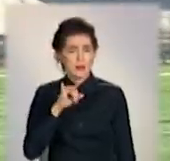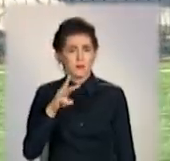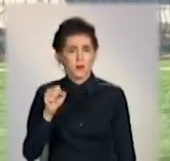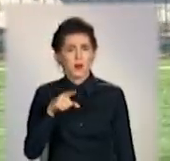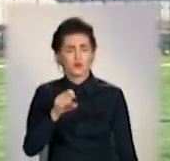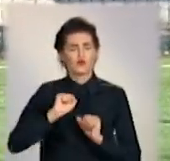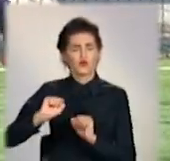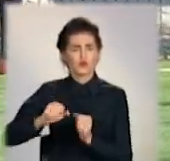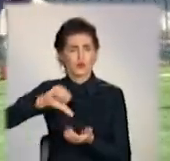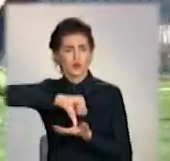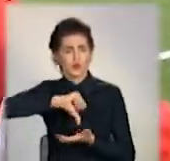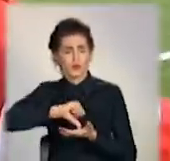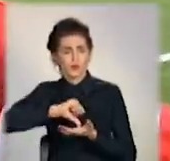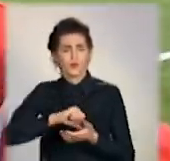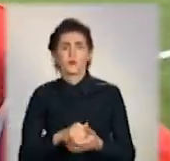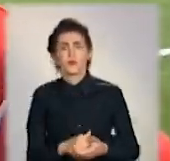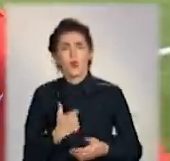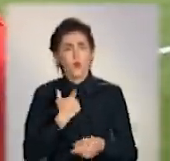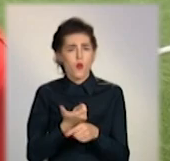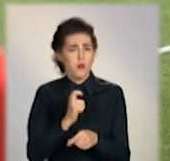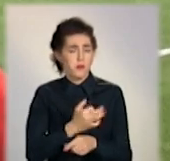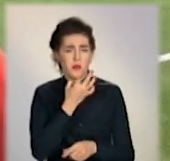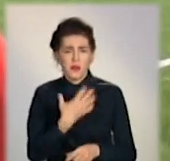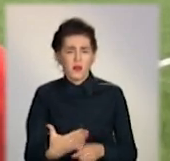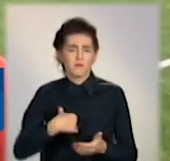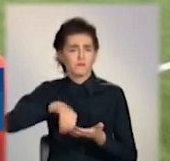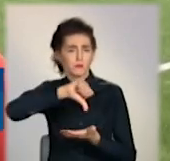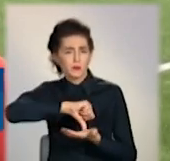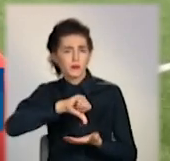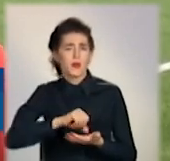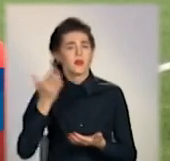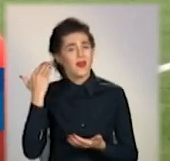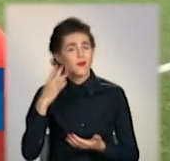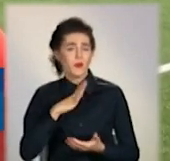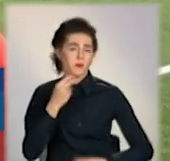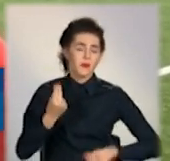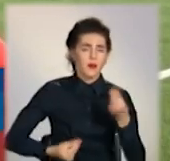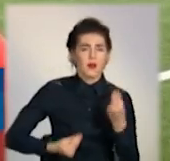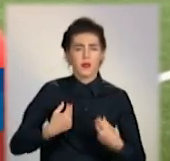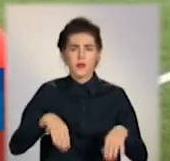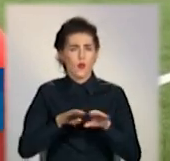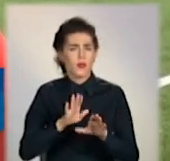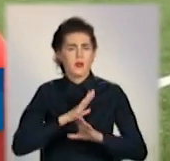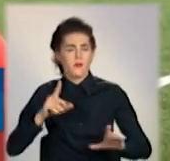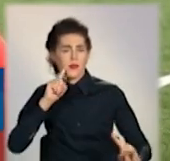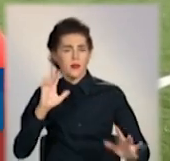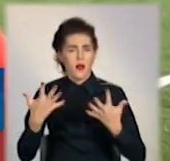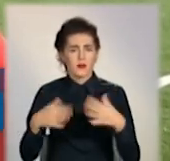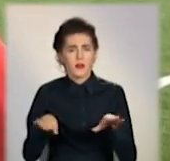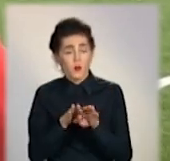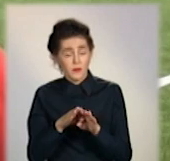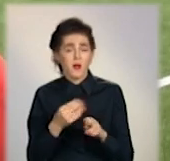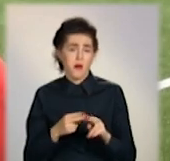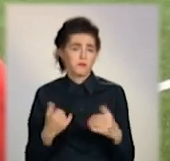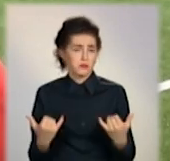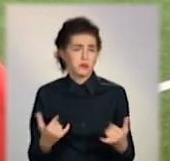півзахисник. Дуже добре, замінний був прогрес, але тоді ми грали, але не було такої яркості. А